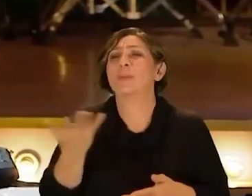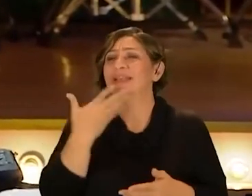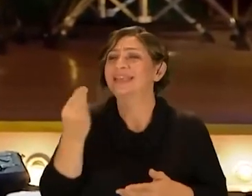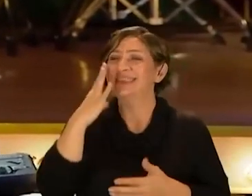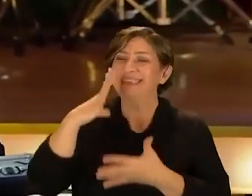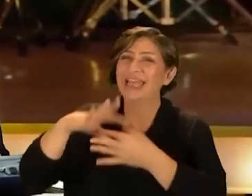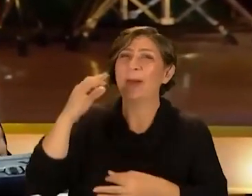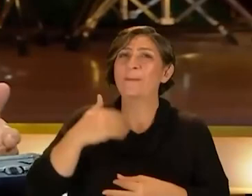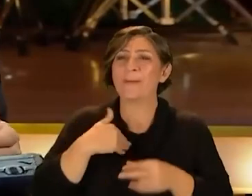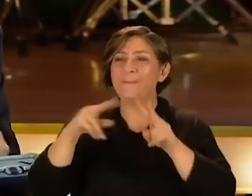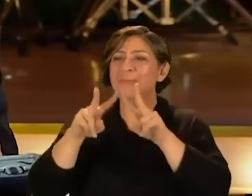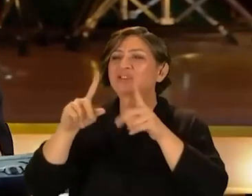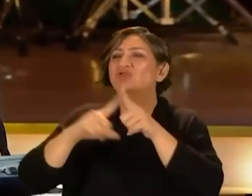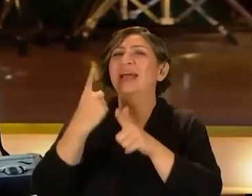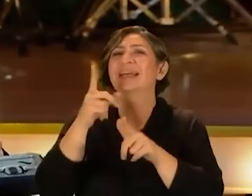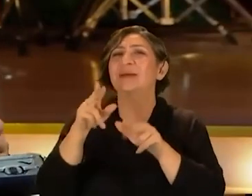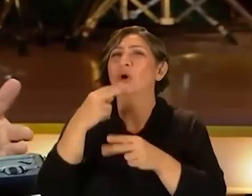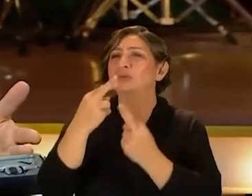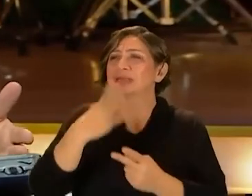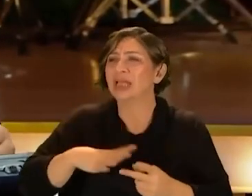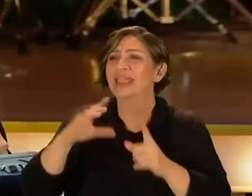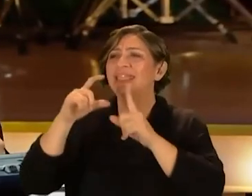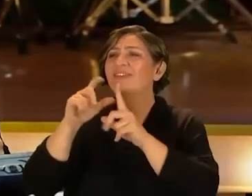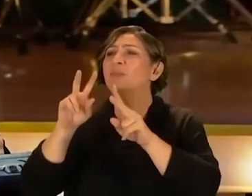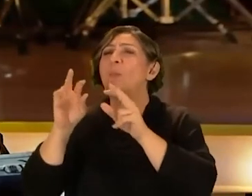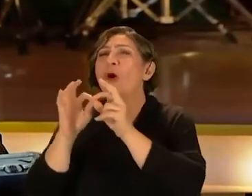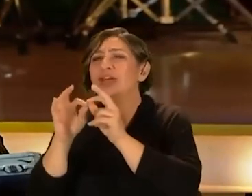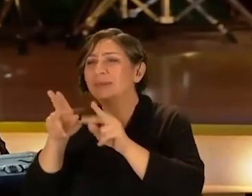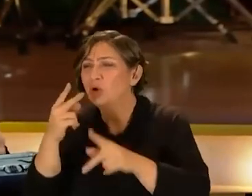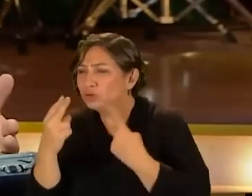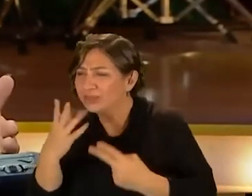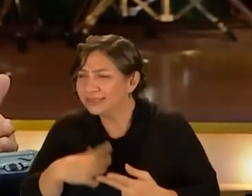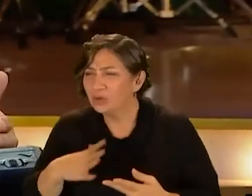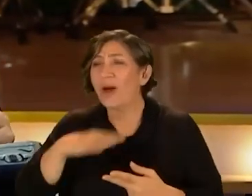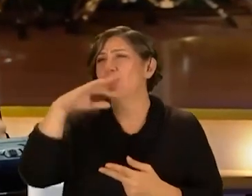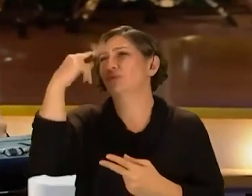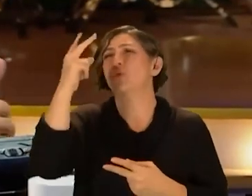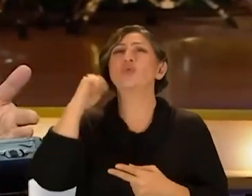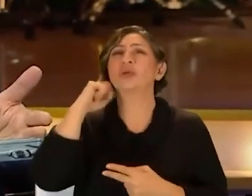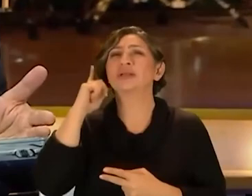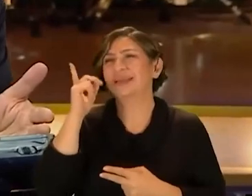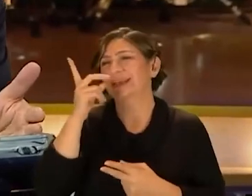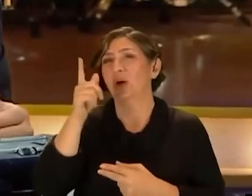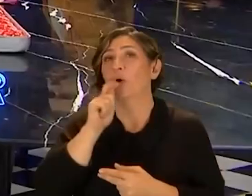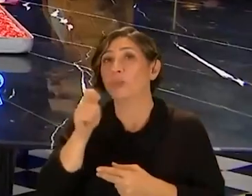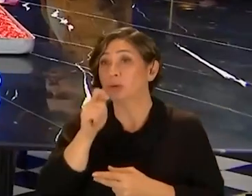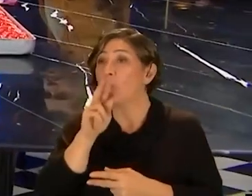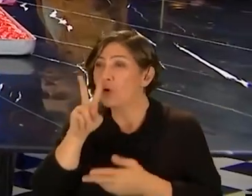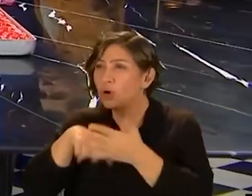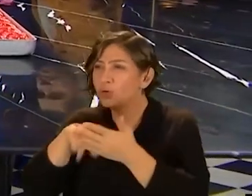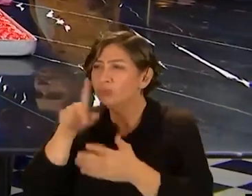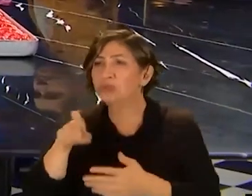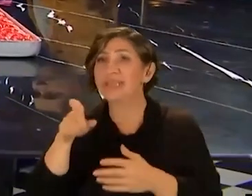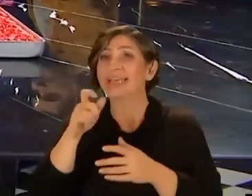genç insanlarla ilgili ben Mick Jagger gibi konuşmanızı istiyorum David Bowie gibi konuşmanızı istiyorum Başka insanlar hiç Mick Jagger röportajı